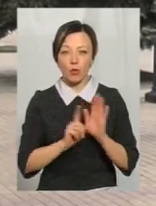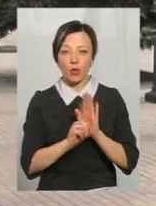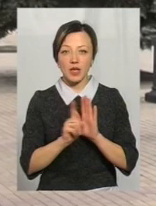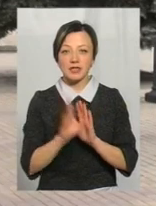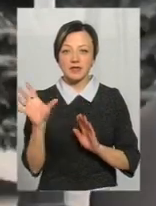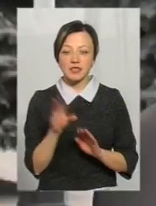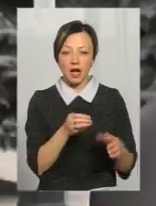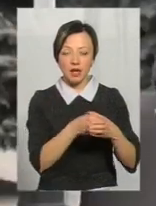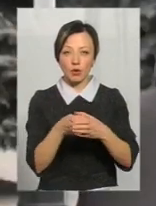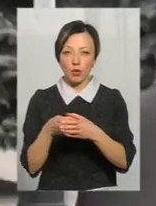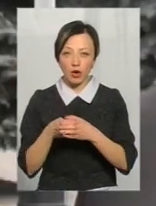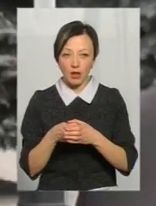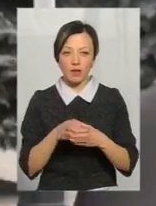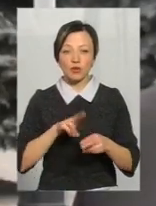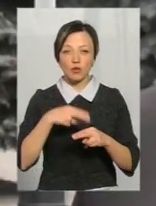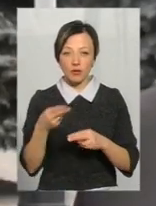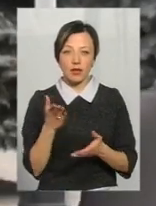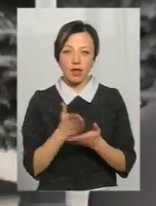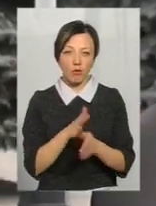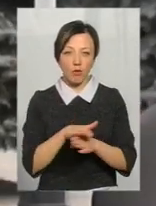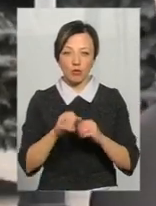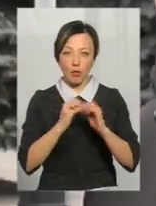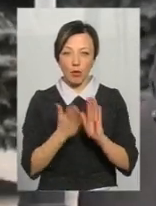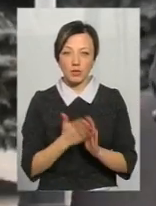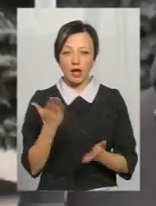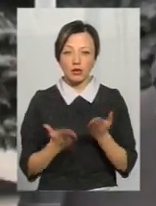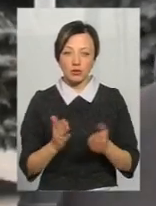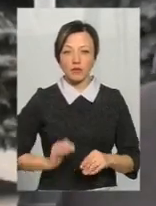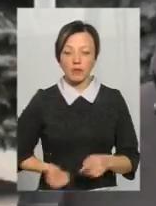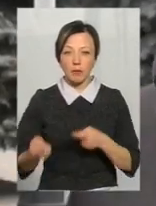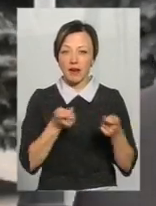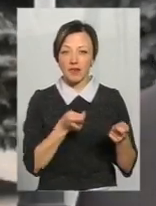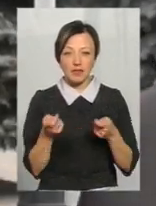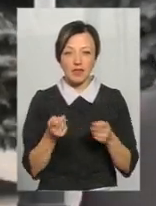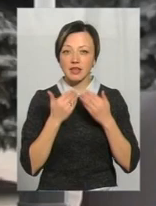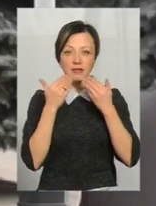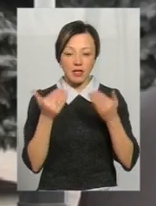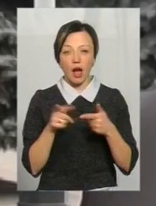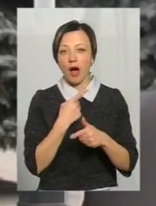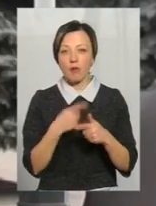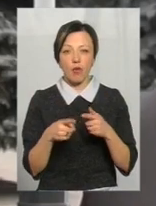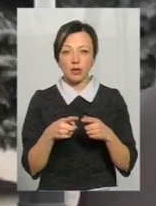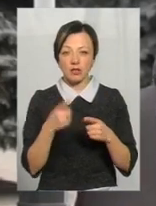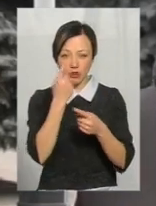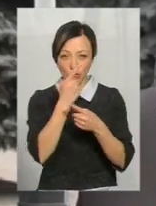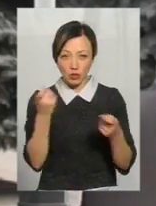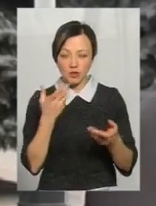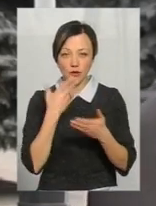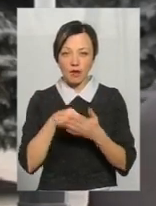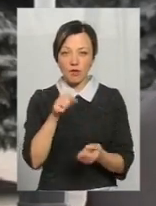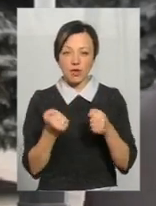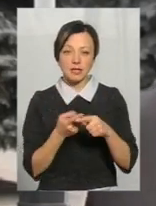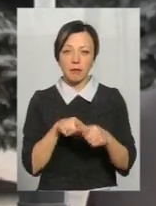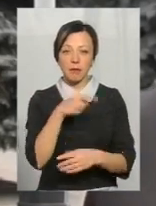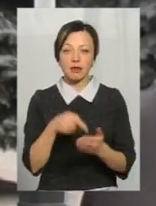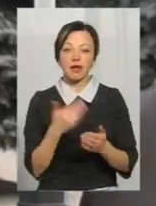всіх категорій осіб. Відшкодування є і в повному обсязі. Якщо перевізники не звертаються або не доносяться до своїх водіїв, то це вже